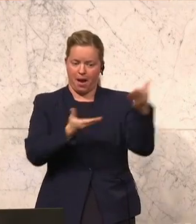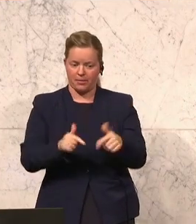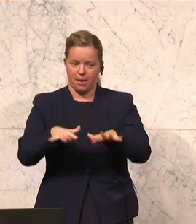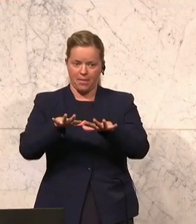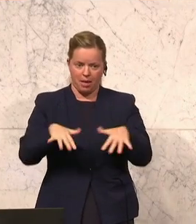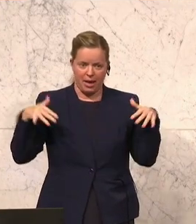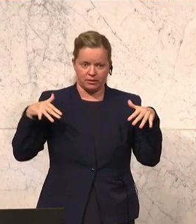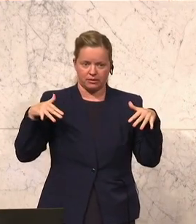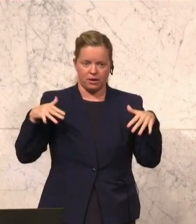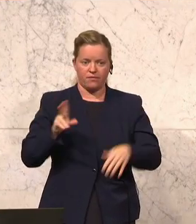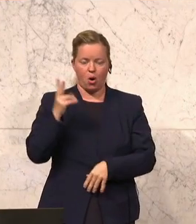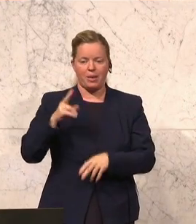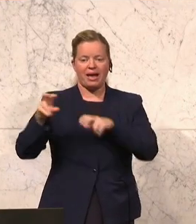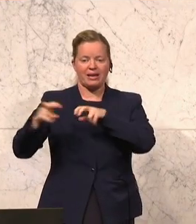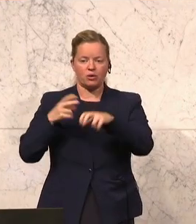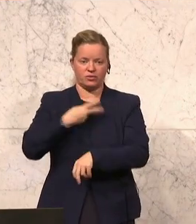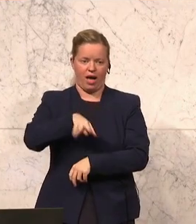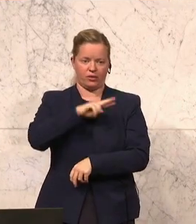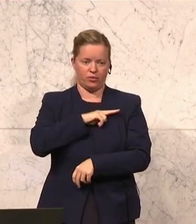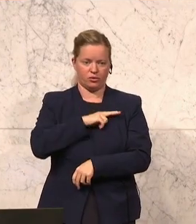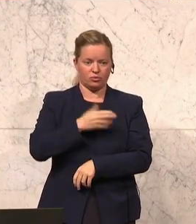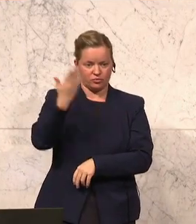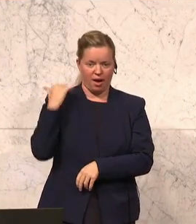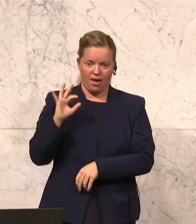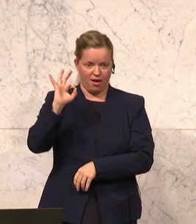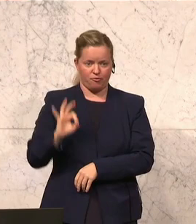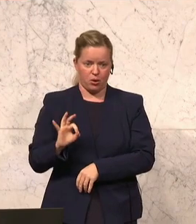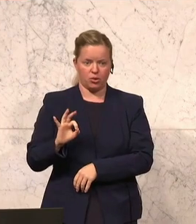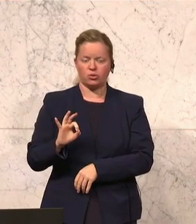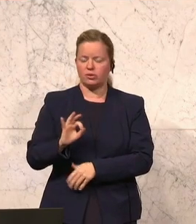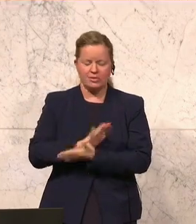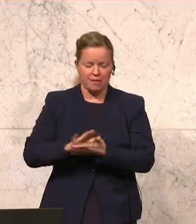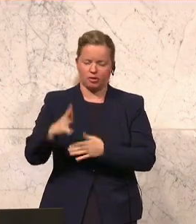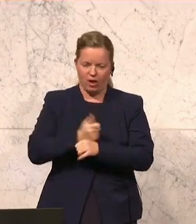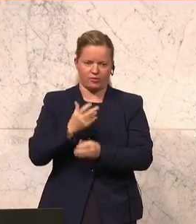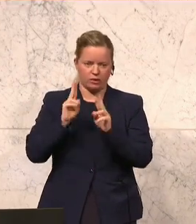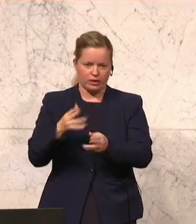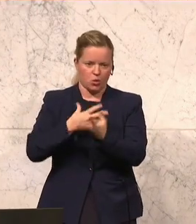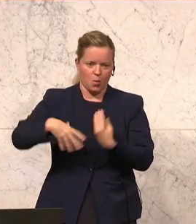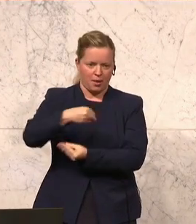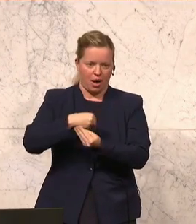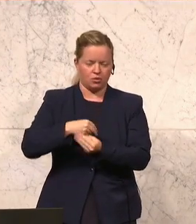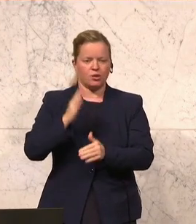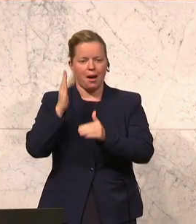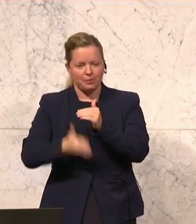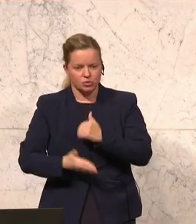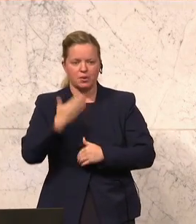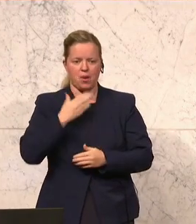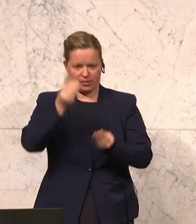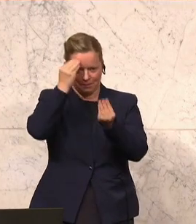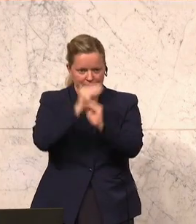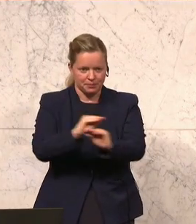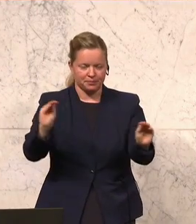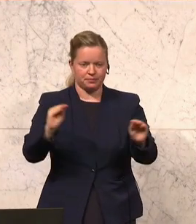werden, weil mit Regierungsverantwortung hat die FPÖ in der Vergangenheit noch nie umgehen können. Und abschließend möchte ich schon noch festhalten,